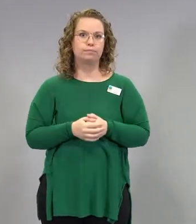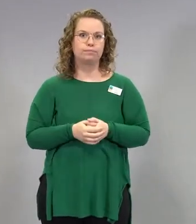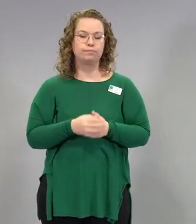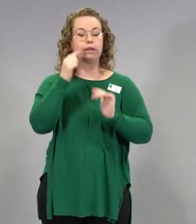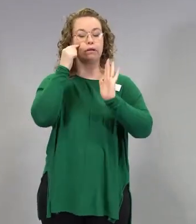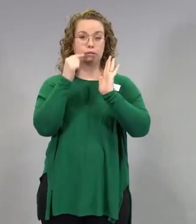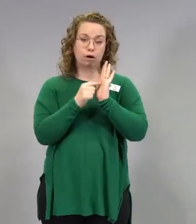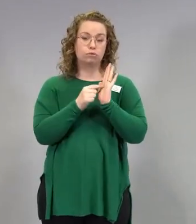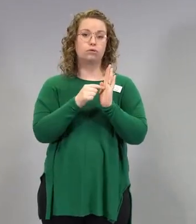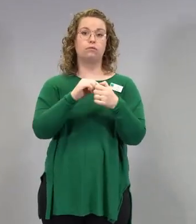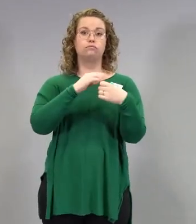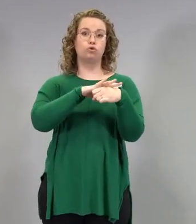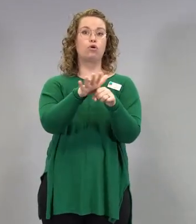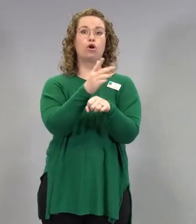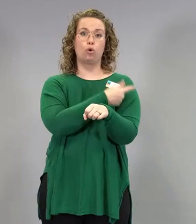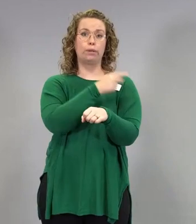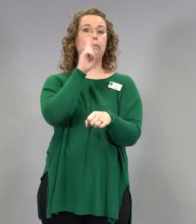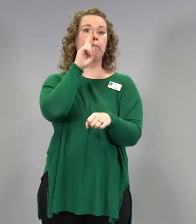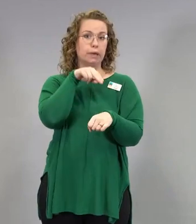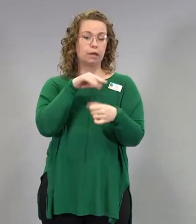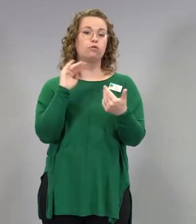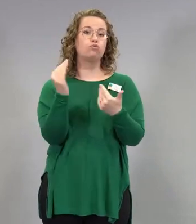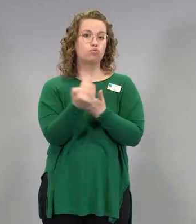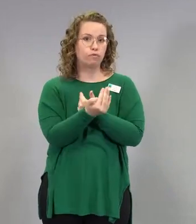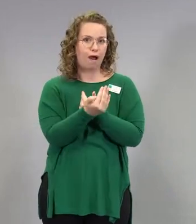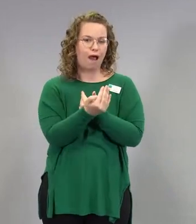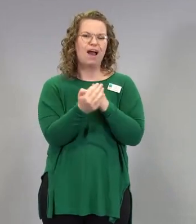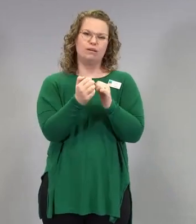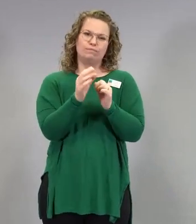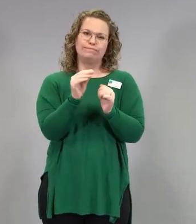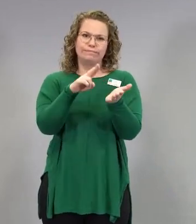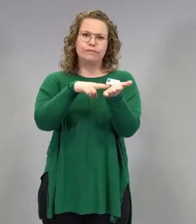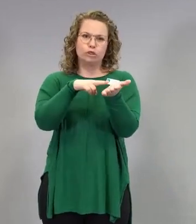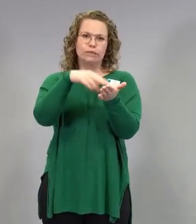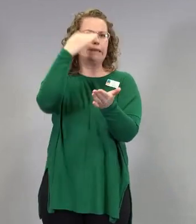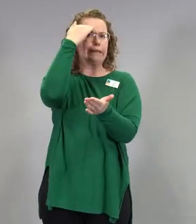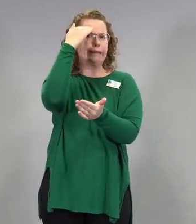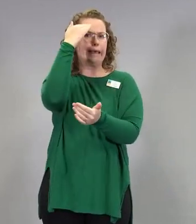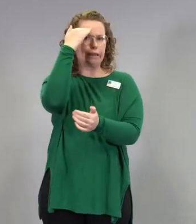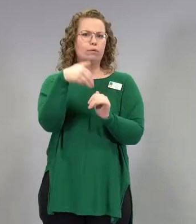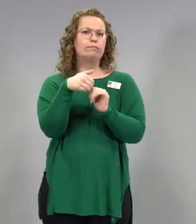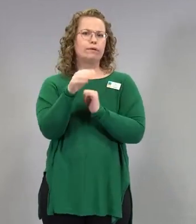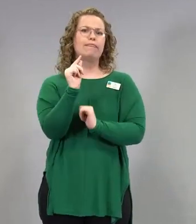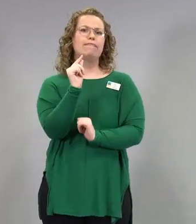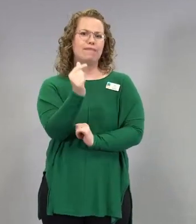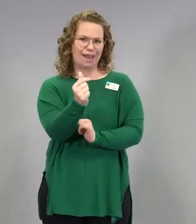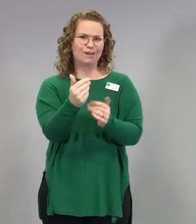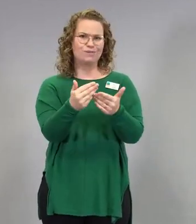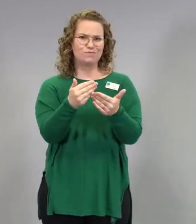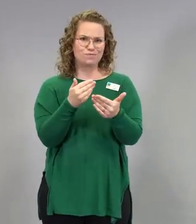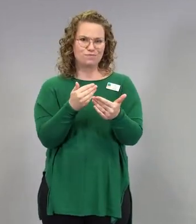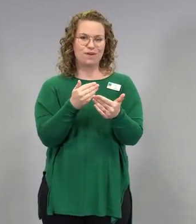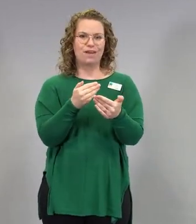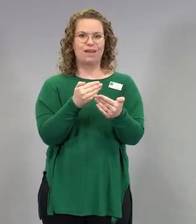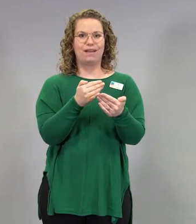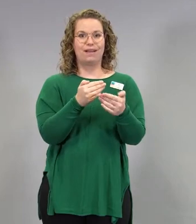turvallisilta rokotteilta. Tietysti tiedon määrä on vielä aika vähäistä, koska näissä kliinisissä tutkimuksissa, mitä tehdään ennen myyntilupaa, niin niitähän ei